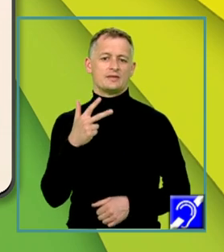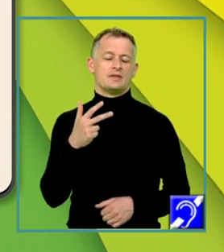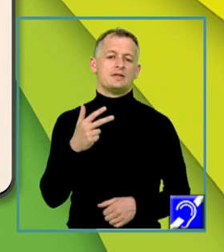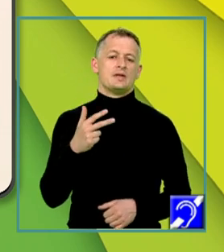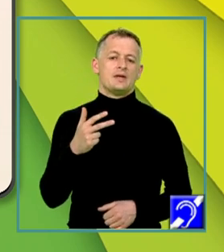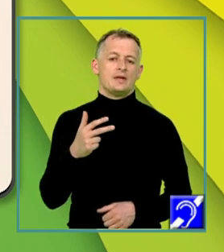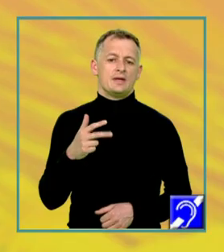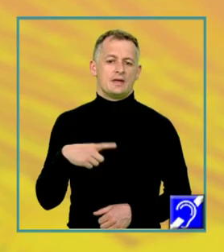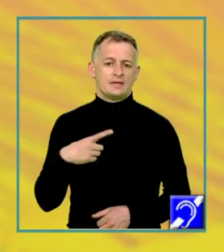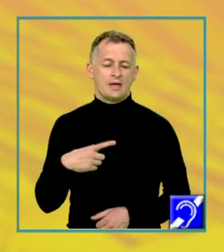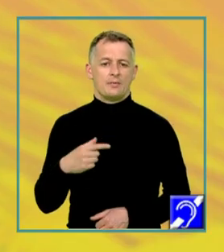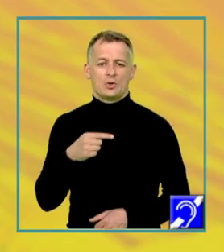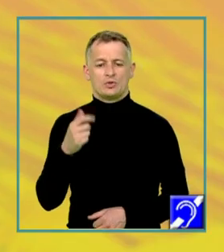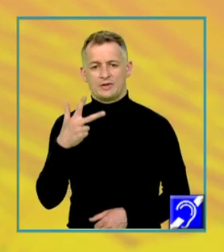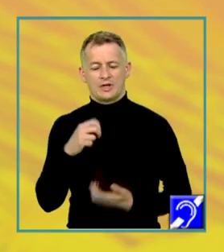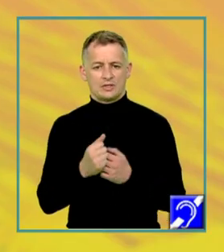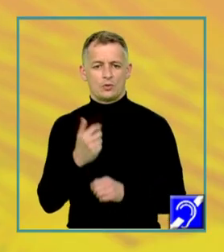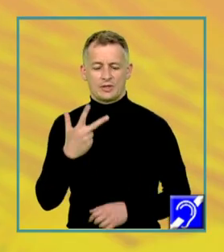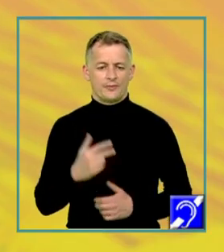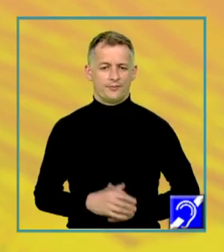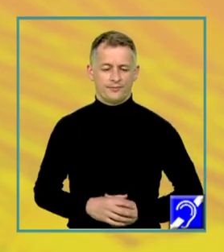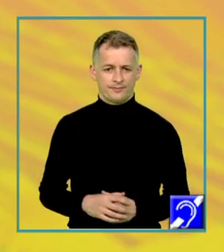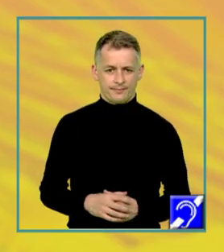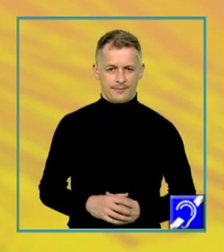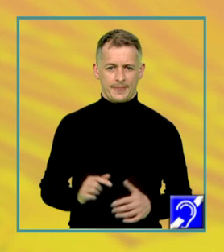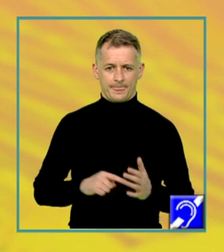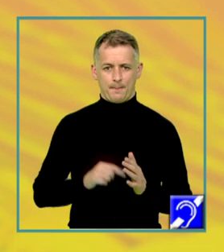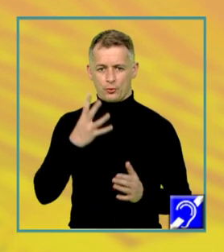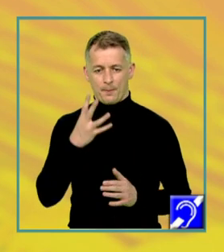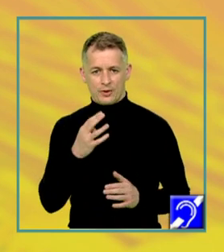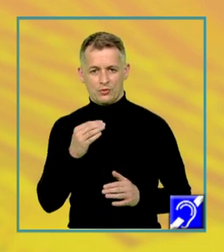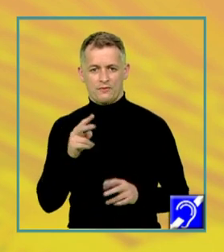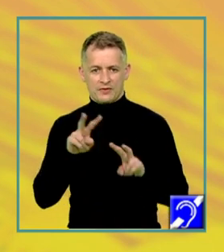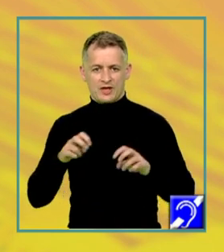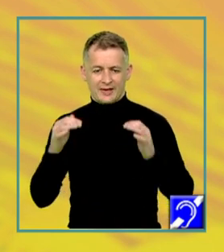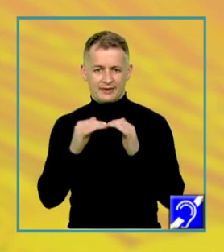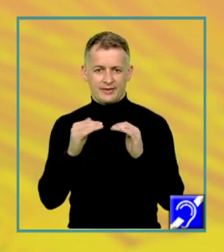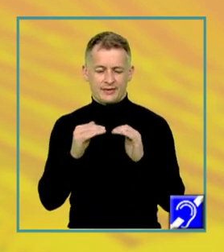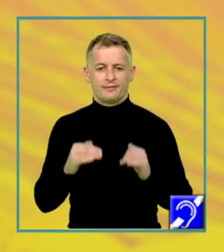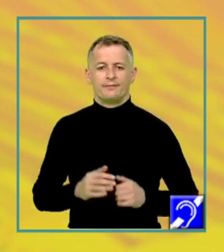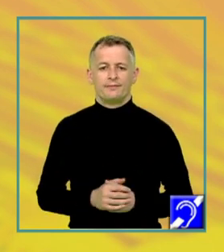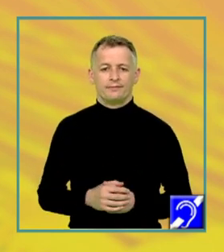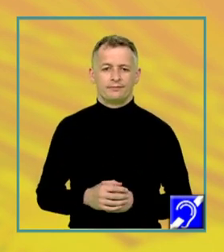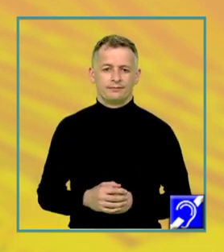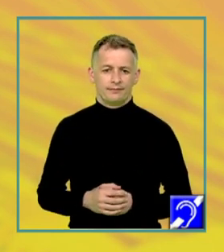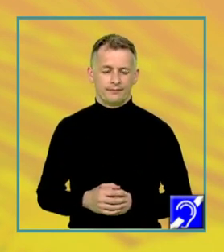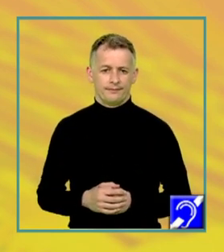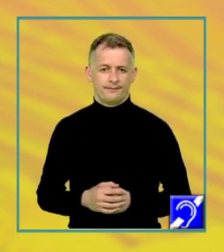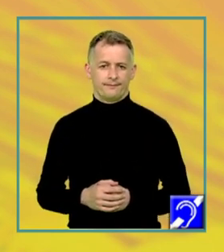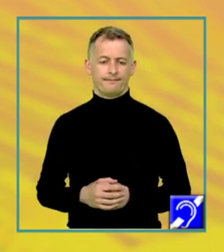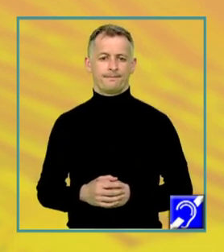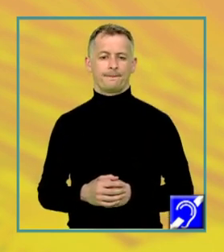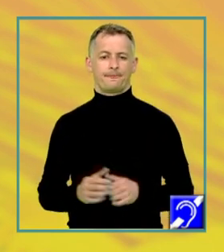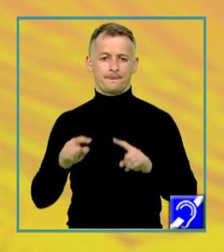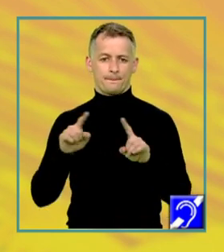La punctul 4 se cere verificarea unei egalități A mic înmulțit cu matricea A de 1 minus matricea A de